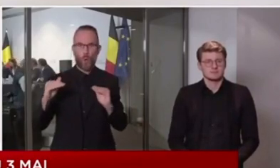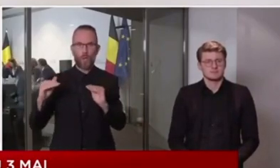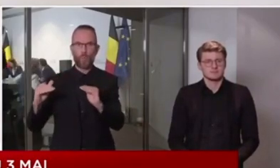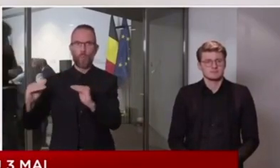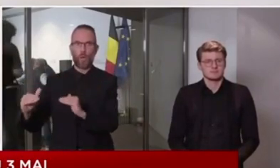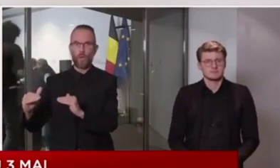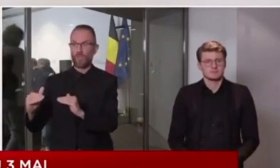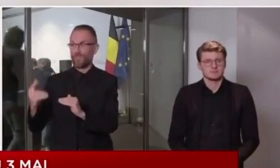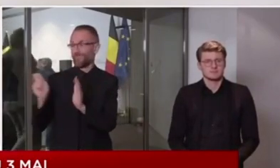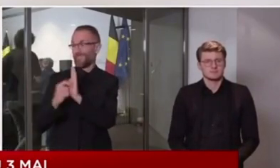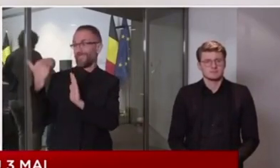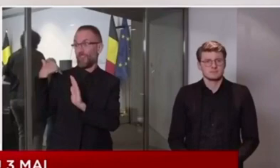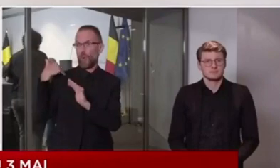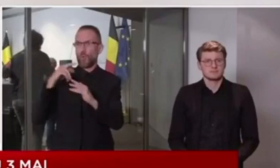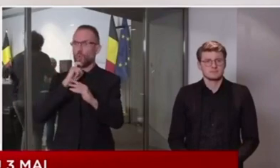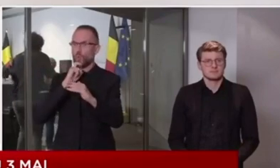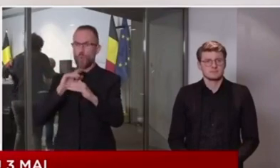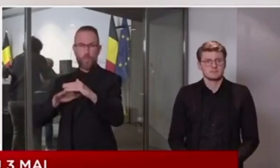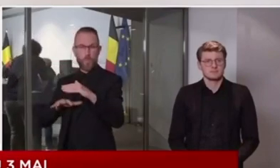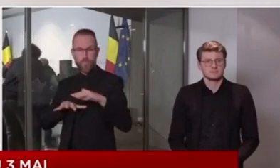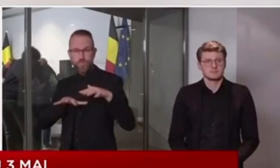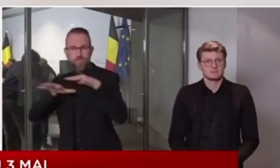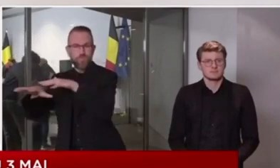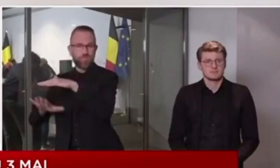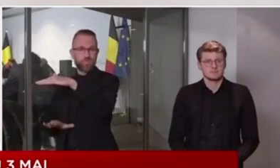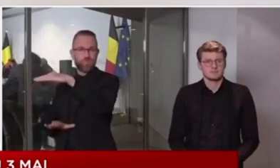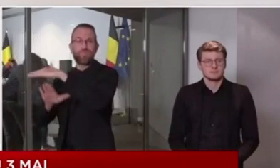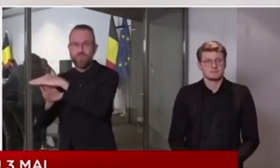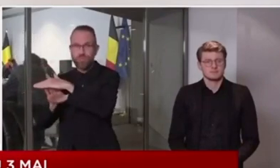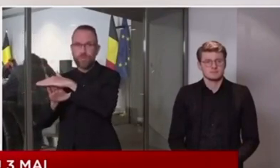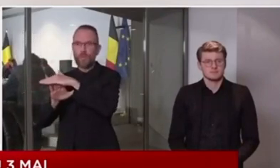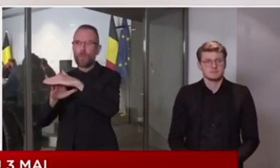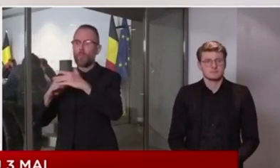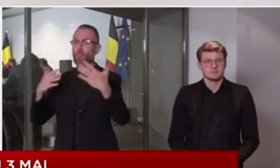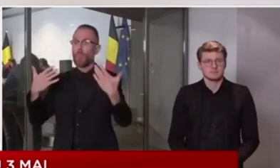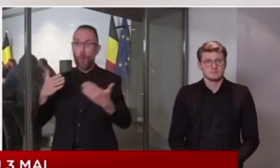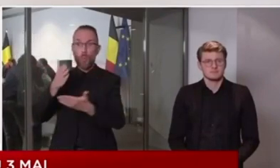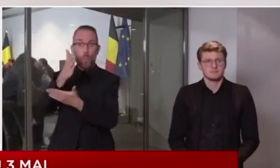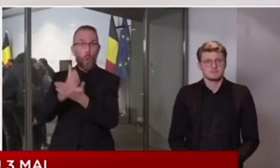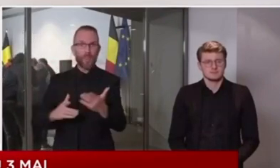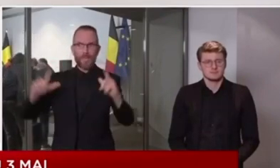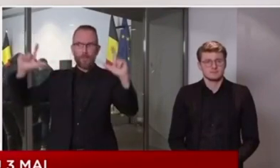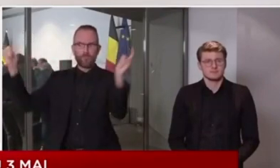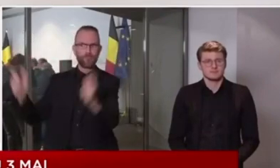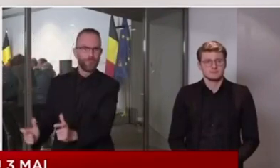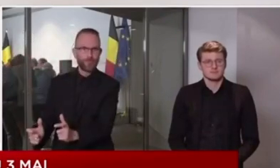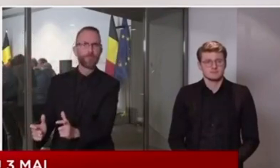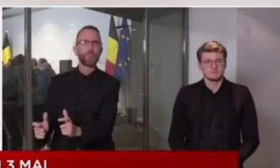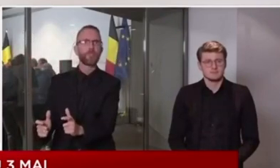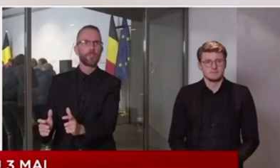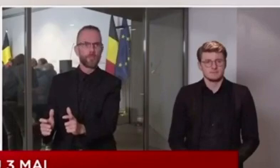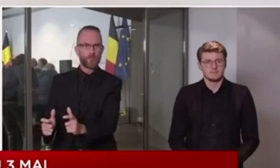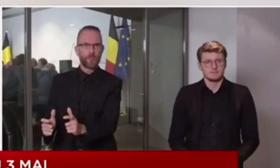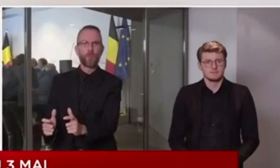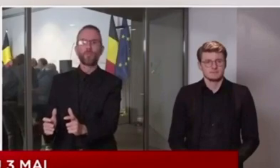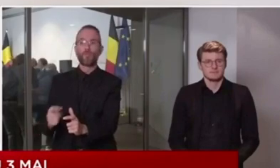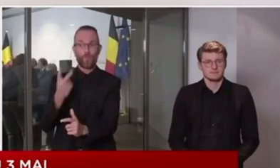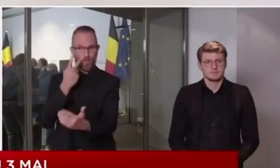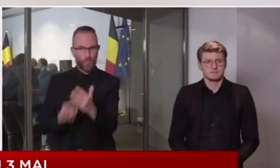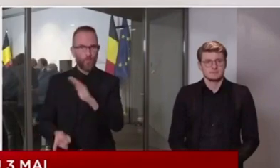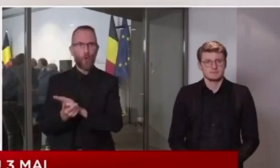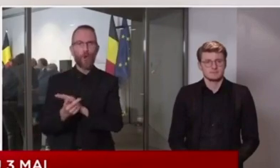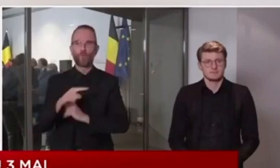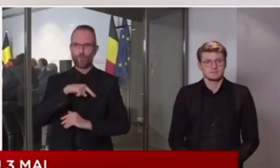avons connu. C'est le fruit de nos efforts. Nos capacités hospitalières nous permettent de prendre en charge tous les